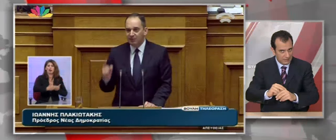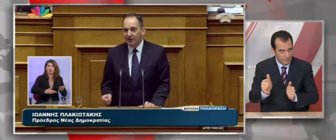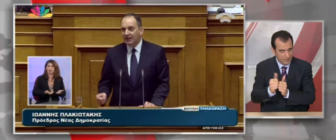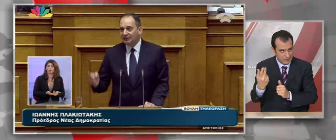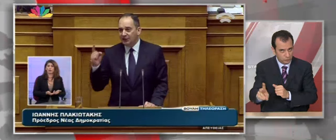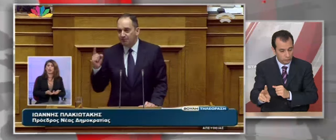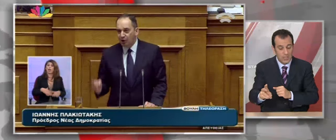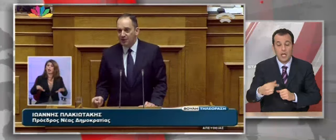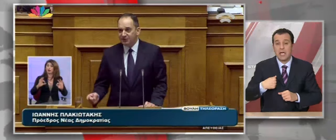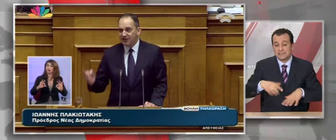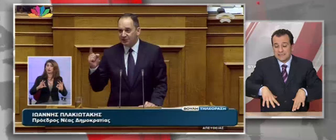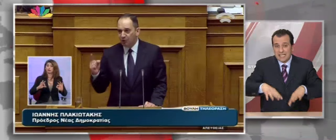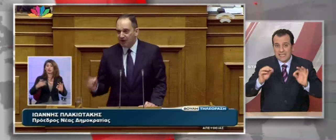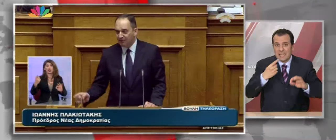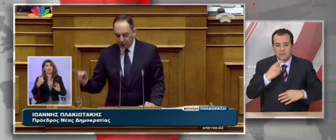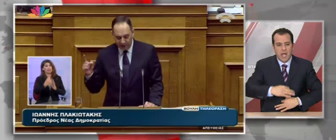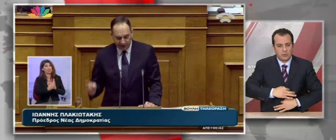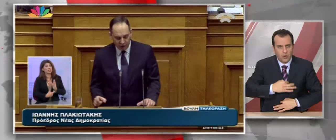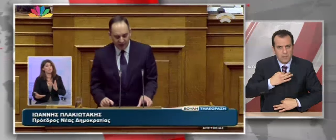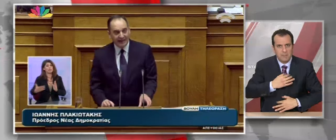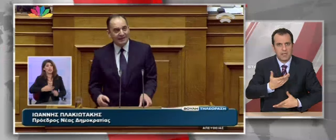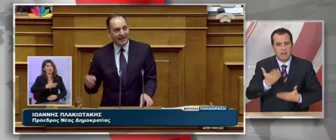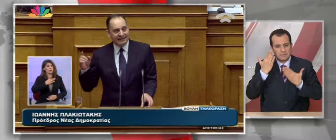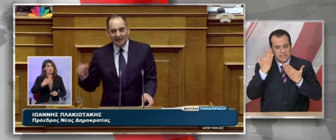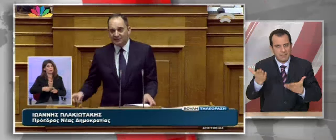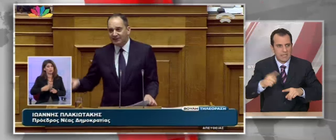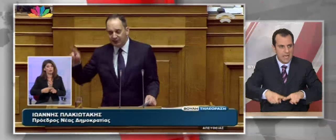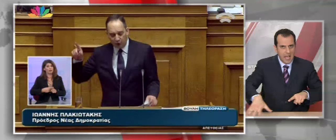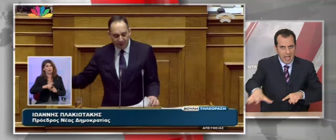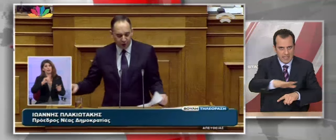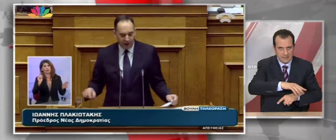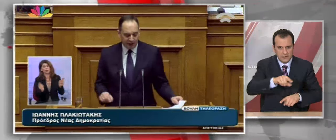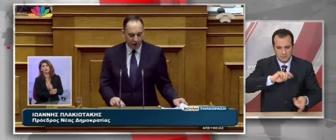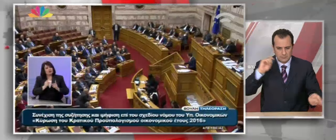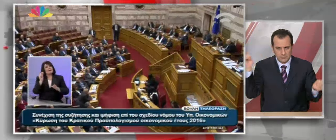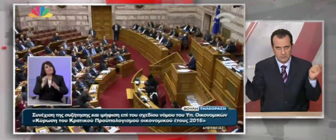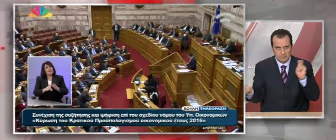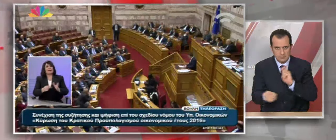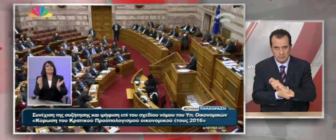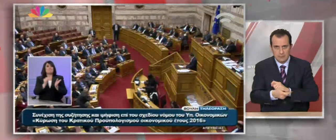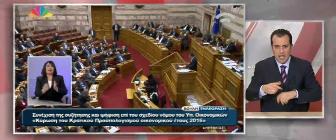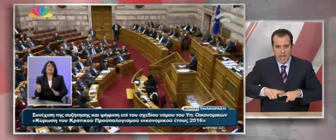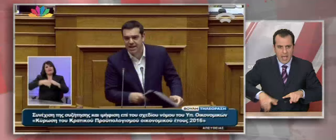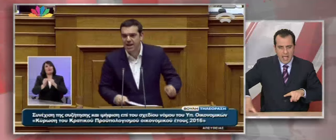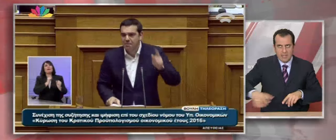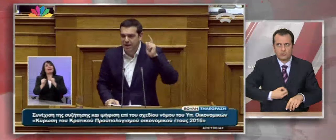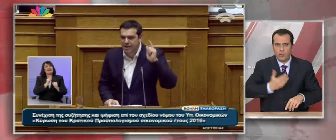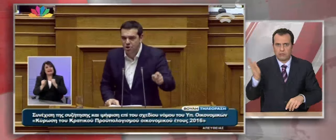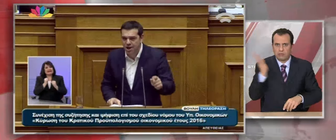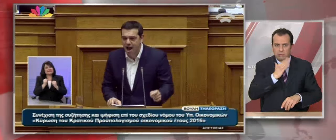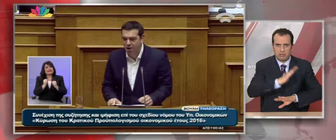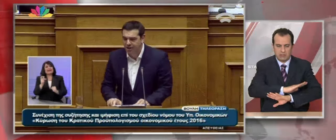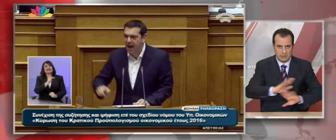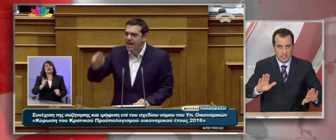την τιμή, την υπόλοιψη, την αξιοπρέπεια των Ελλήνων και καταλήξατε η ντροπή των Ελλήνων. Θα βγούμε από την κρίση με την